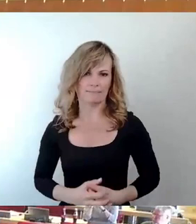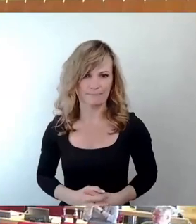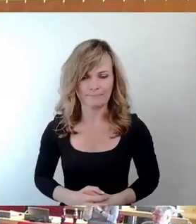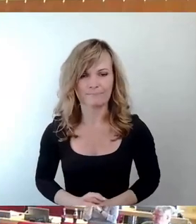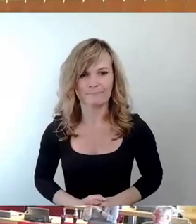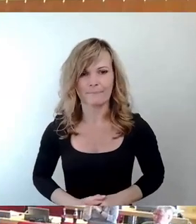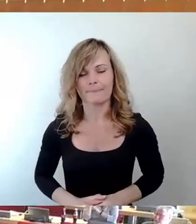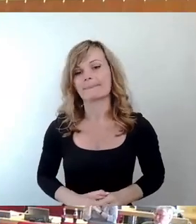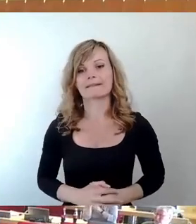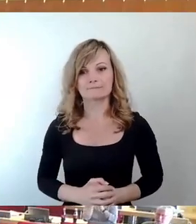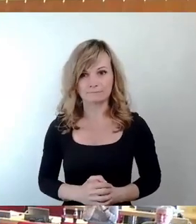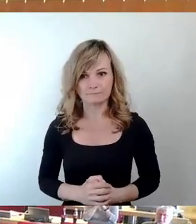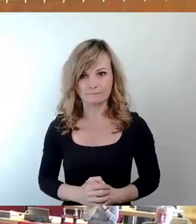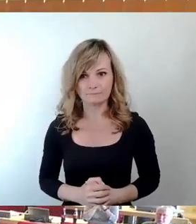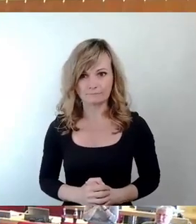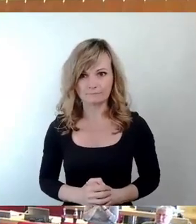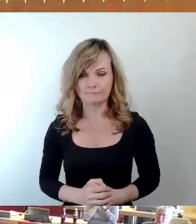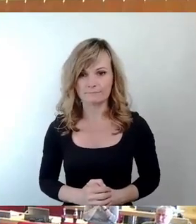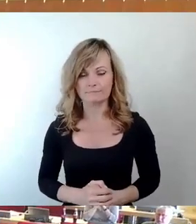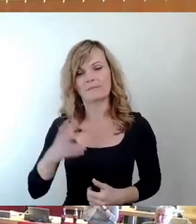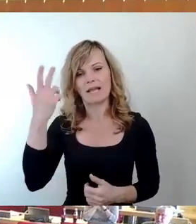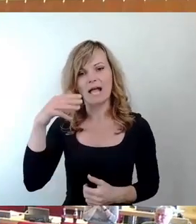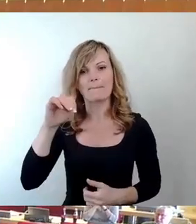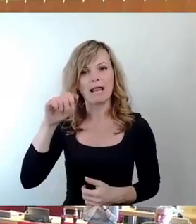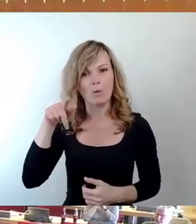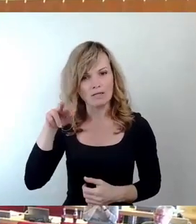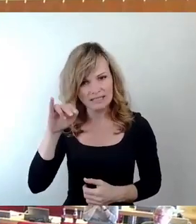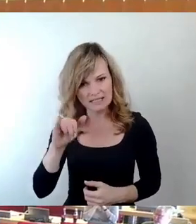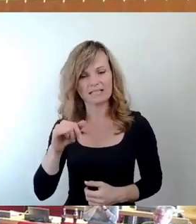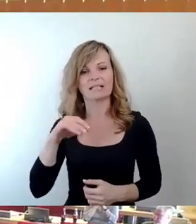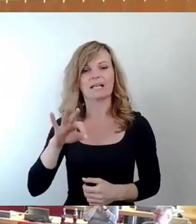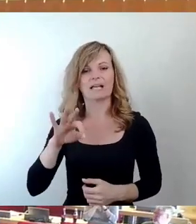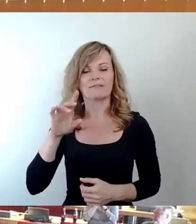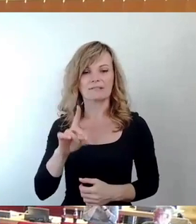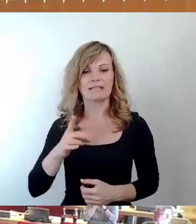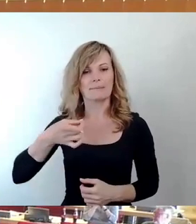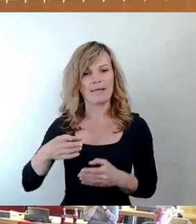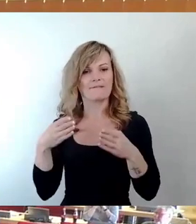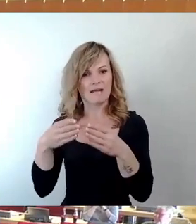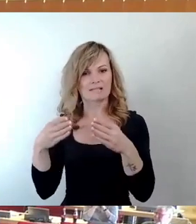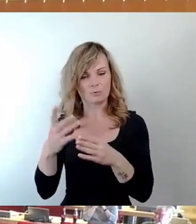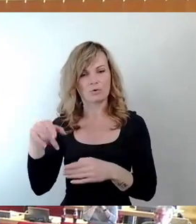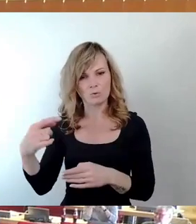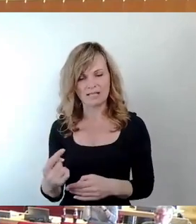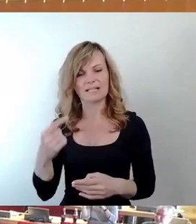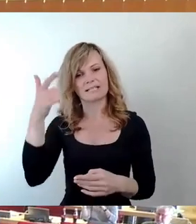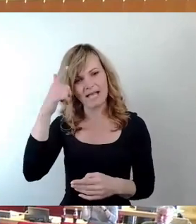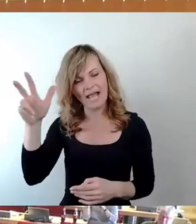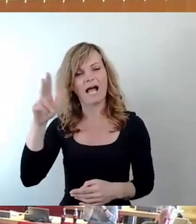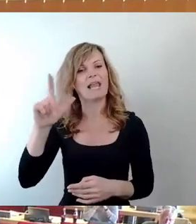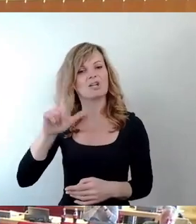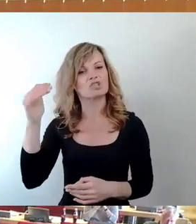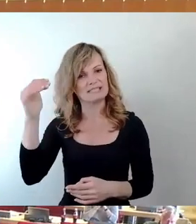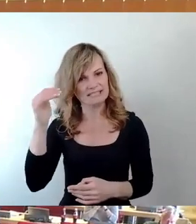Dann würden wir als nächsten Redner, Herr Malony, FDP-Fraktion, hören. Es kann sich vorbereiten, Herr Laczynski, AfD